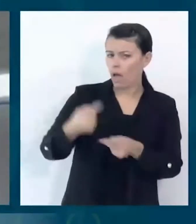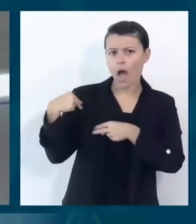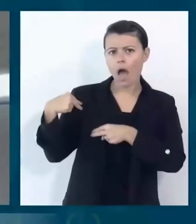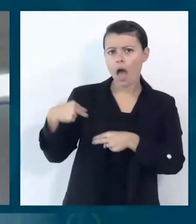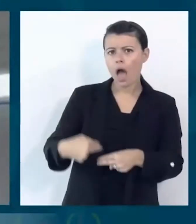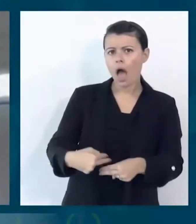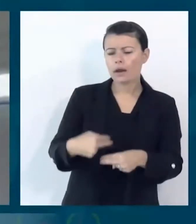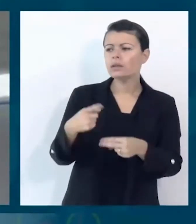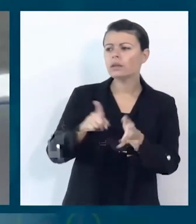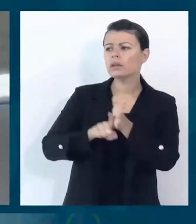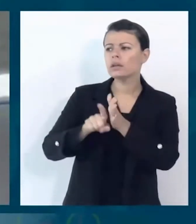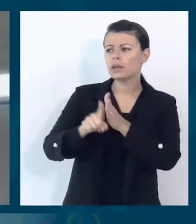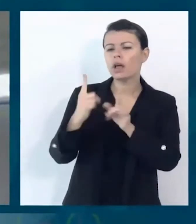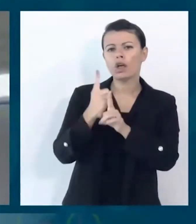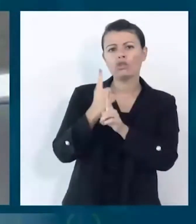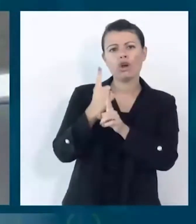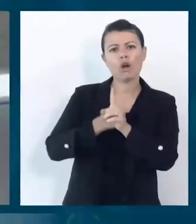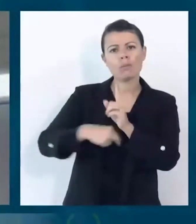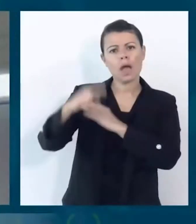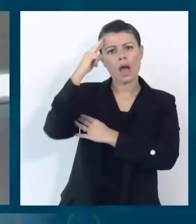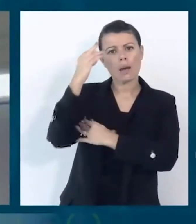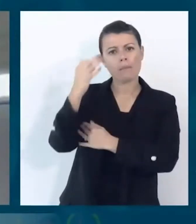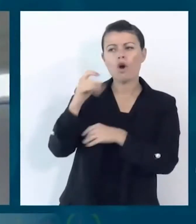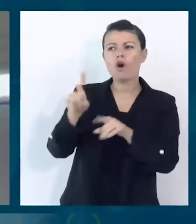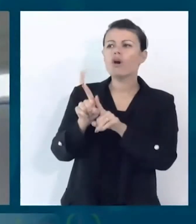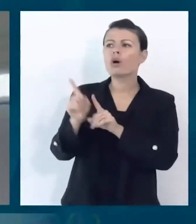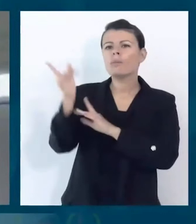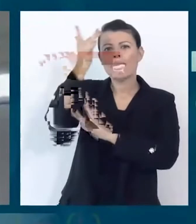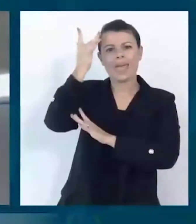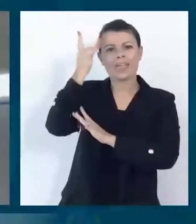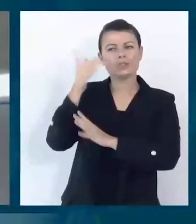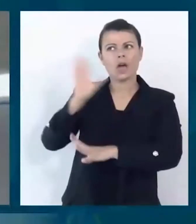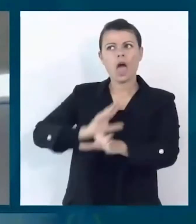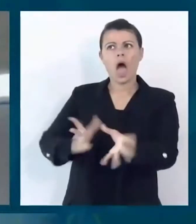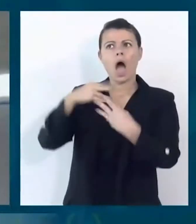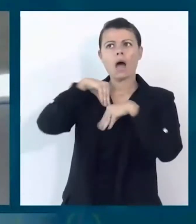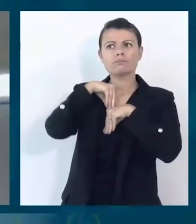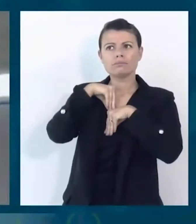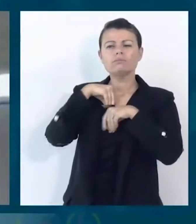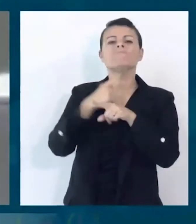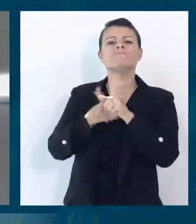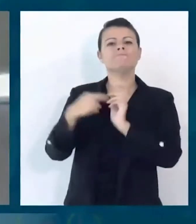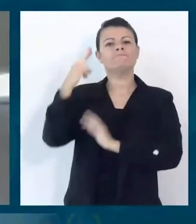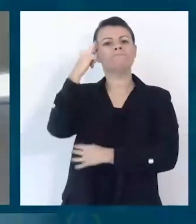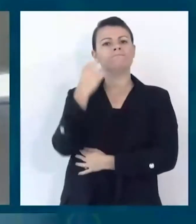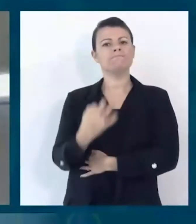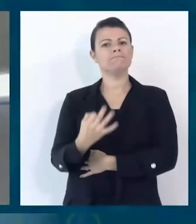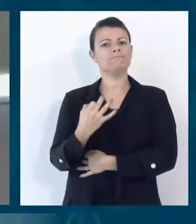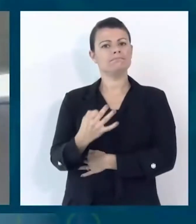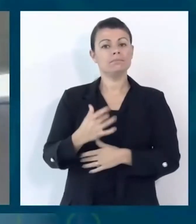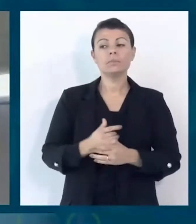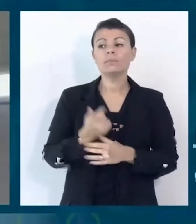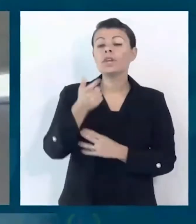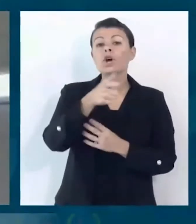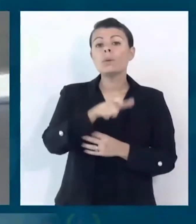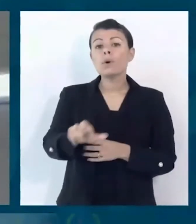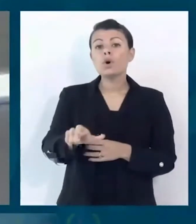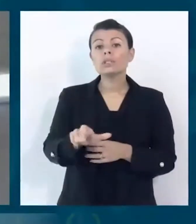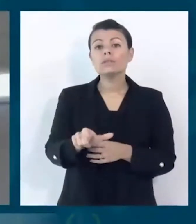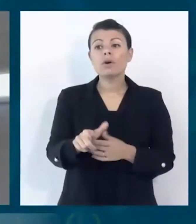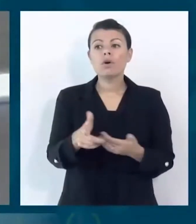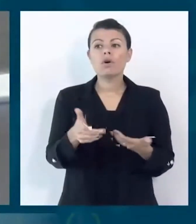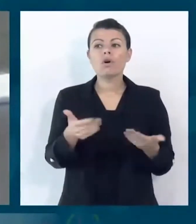il fare tesoro della lezione apprese perché questo va a